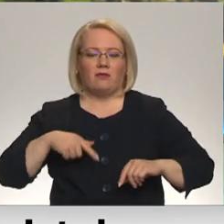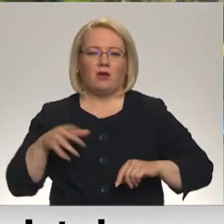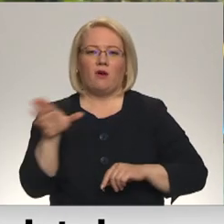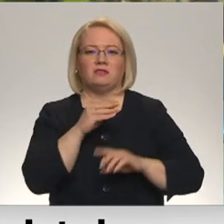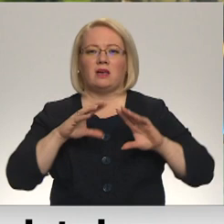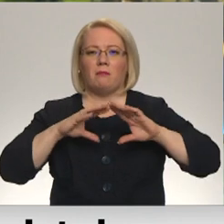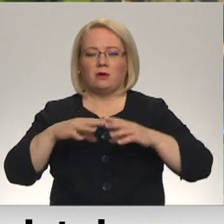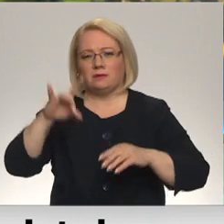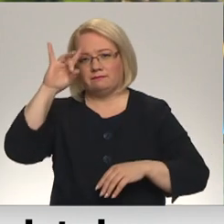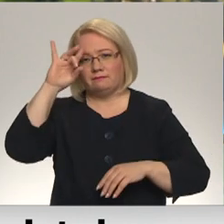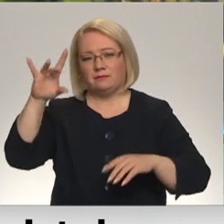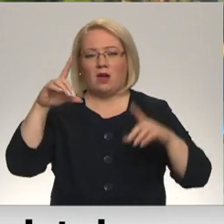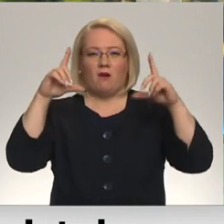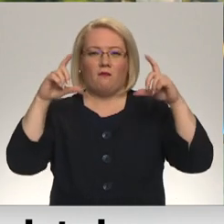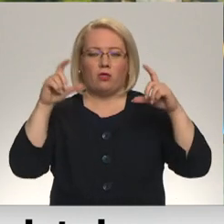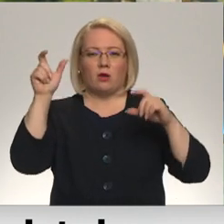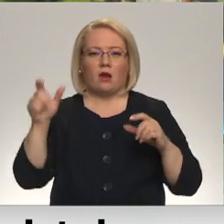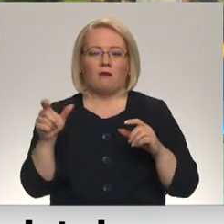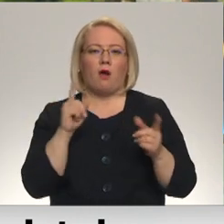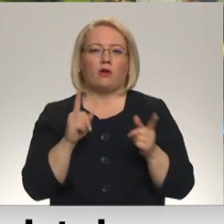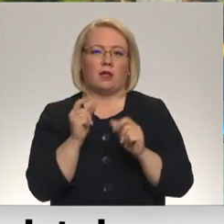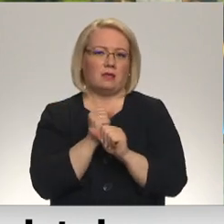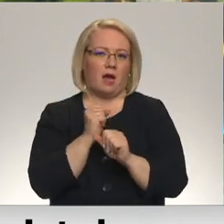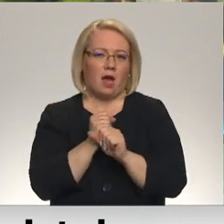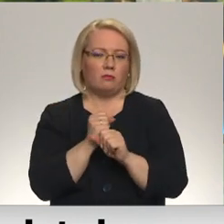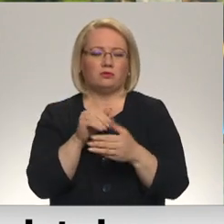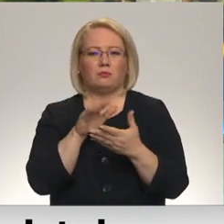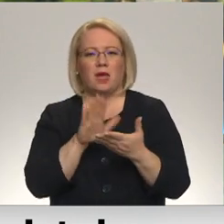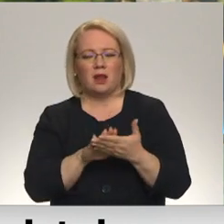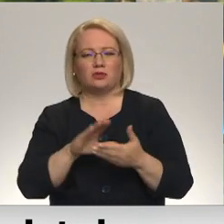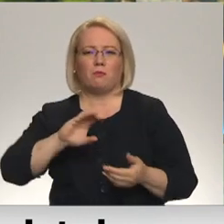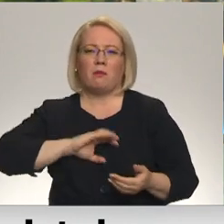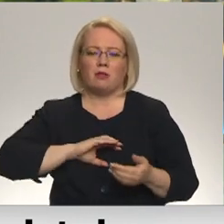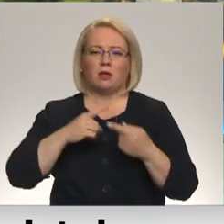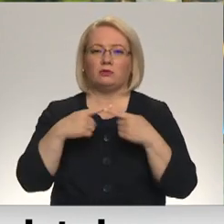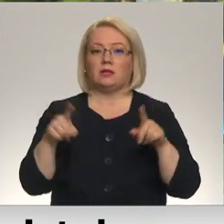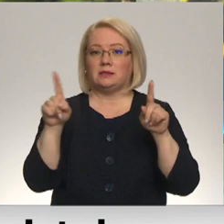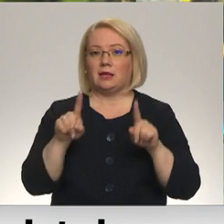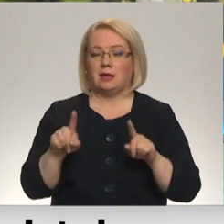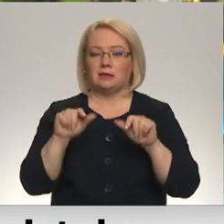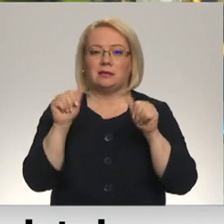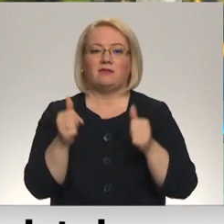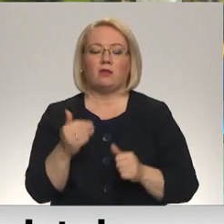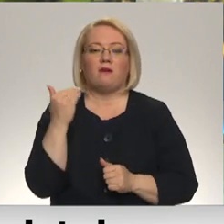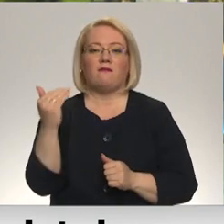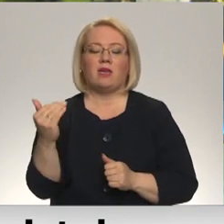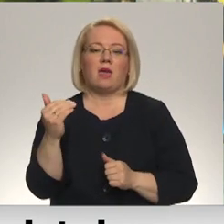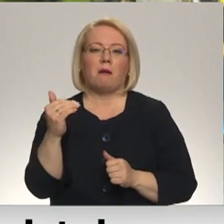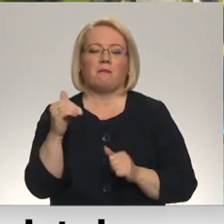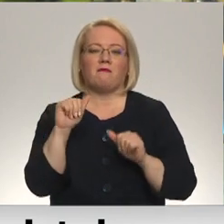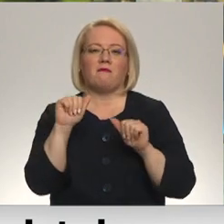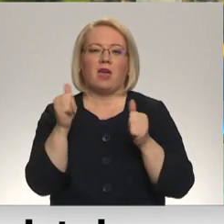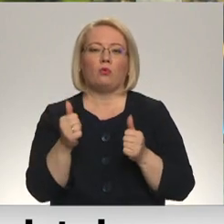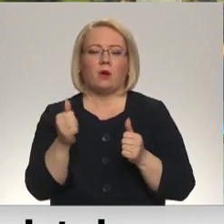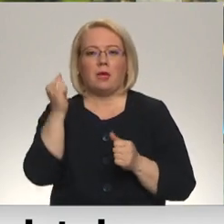slavenā fotogrāfa Jāņa Gleizda, orģināldarbus pierakstus, medaļas un citas lietas, izveidota viņam veltīta piemiņas istaba.